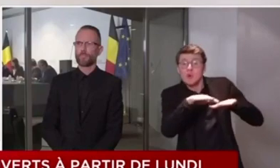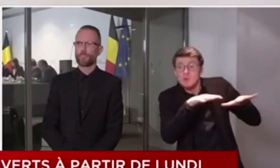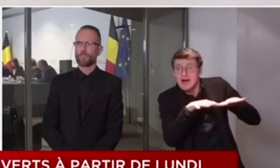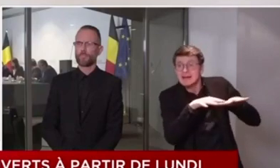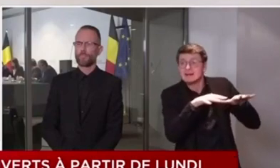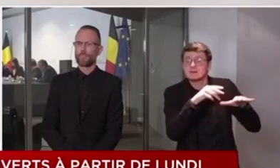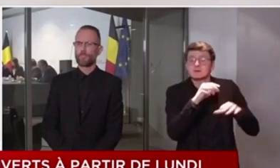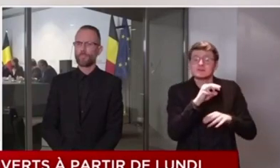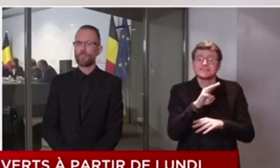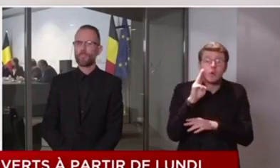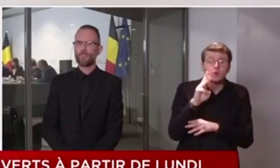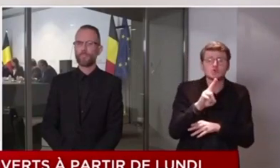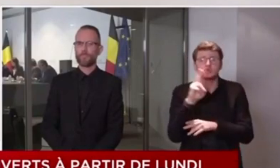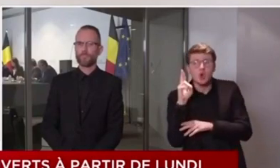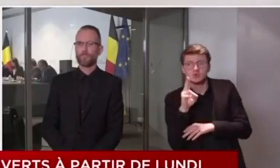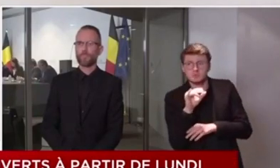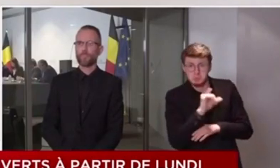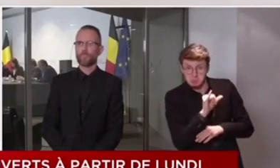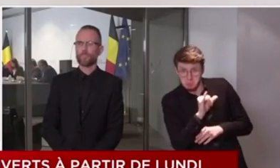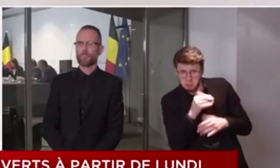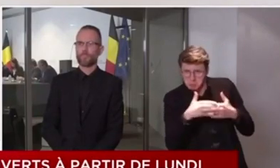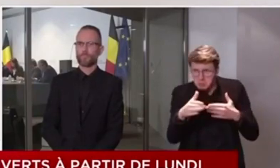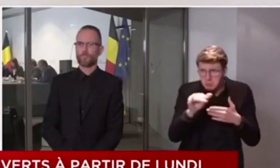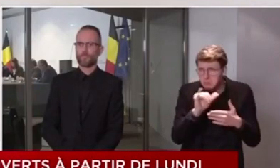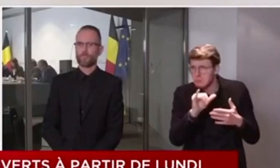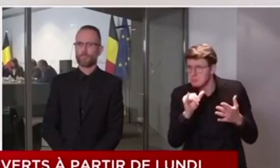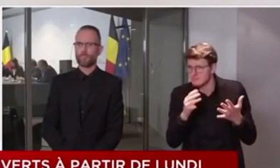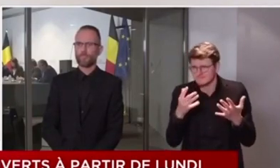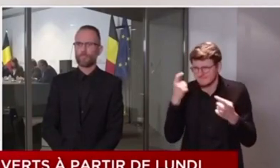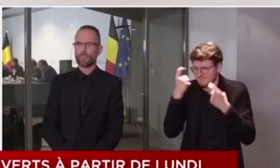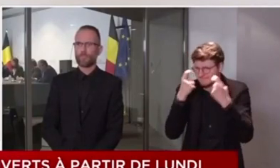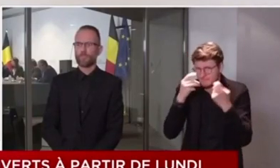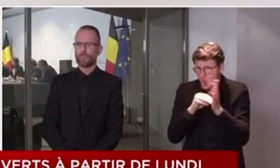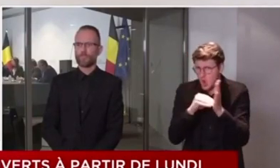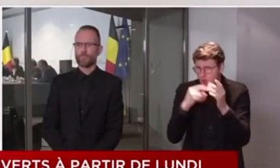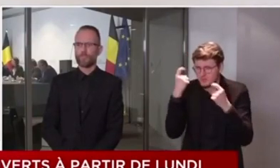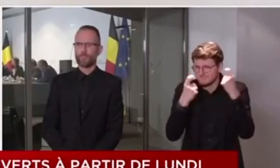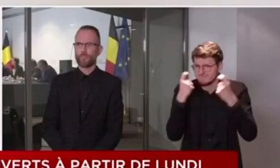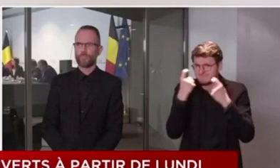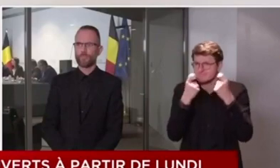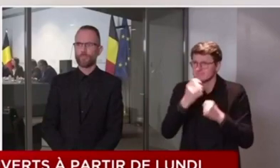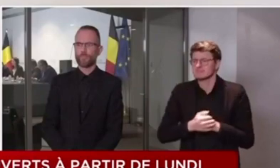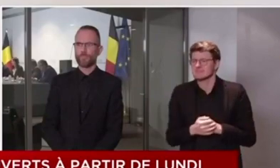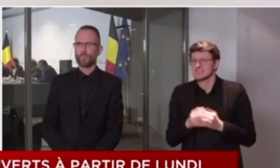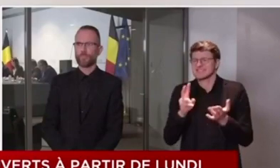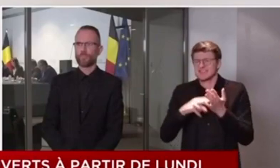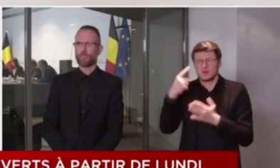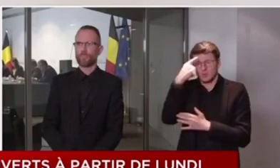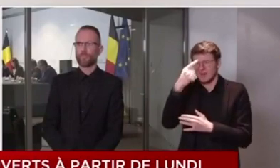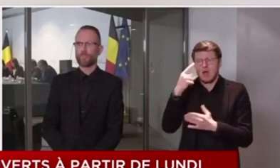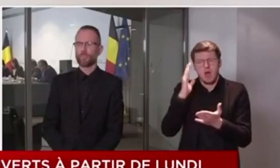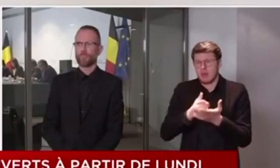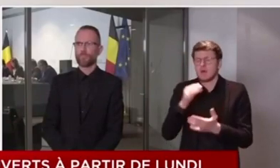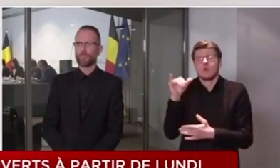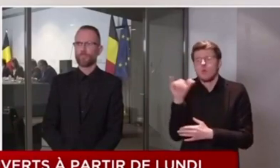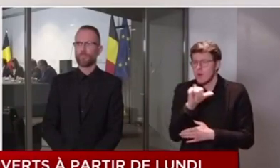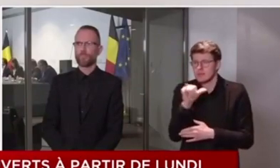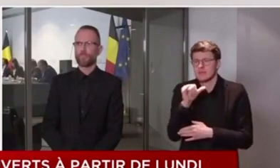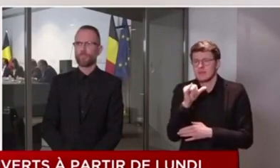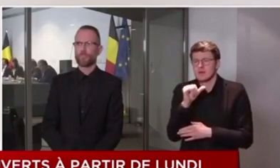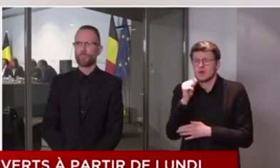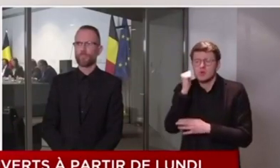Nous pouvons déjà dire aujourd'hui que jusqu'au 31 août prochain, il n'y aura pas d'événements de masse tels que des festivals.